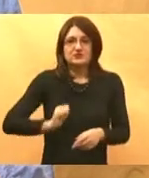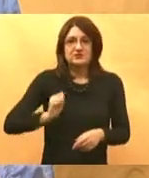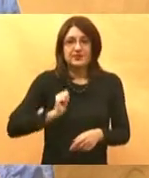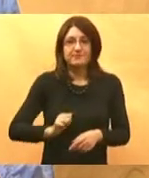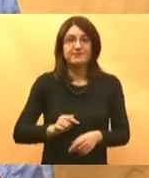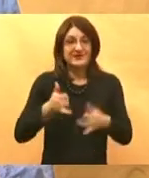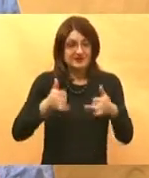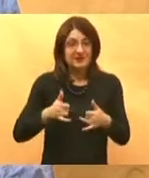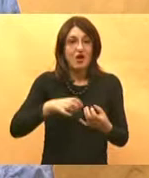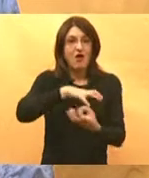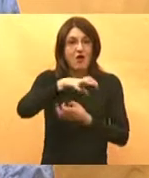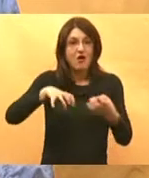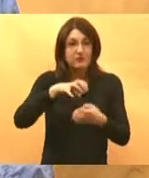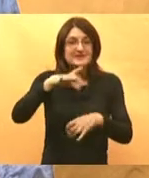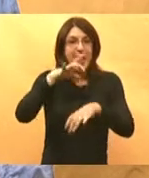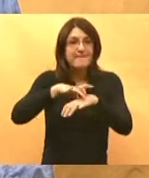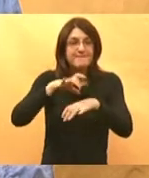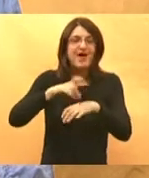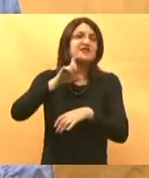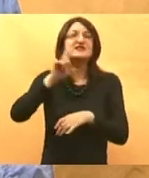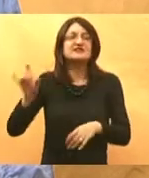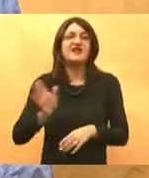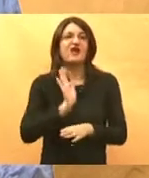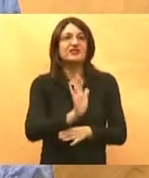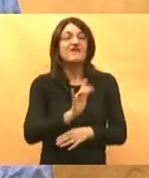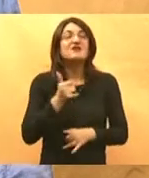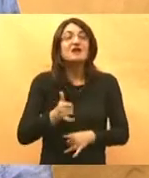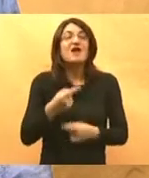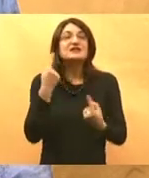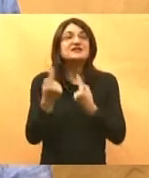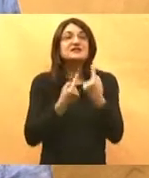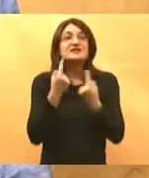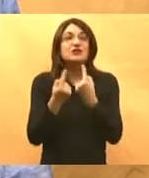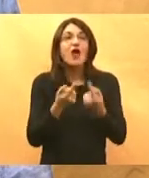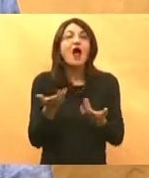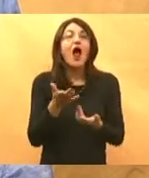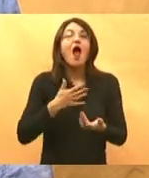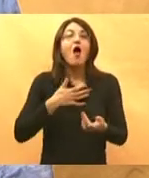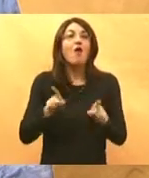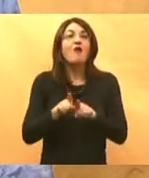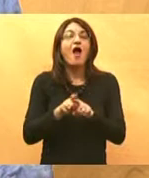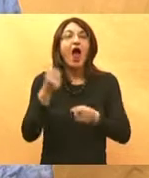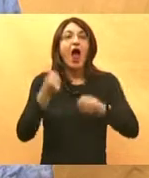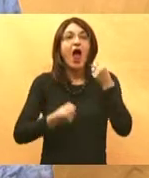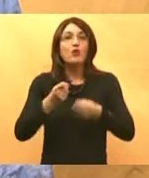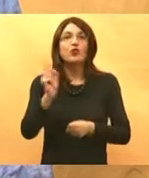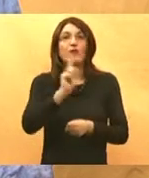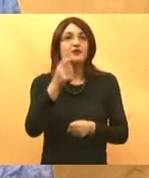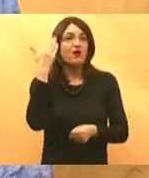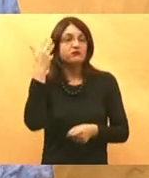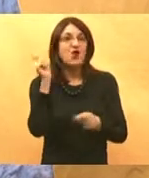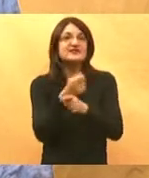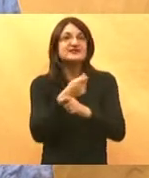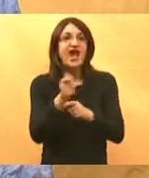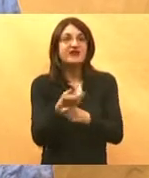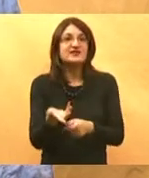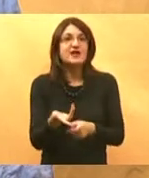obiteljska medicina u Hrvatskoj je gotovo cijela takva. Mi smo sad u situaciji da smo mi auto koji nije servisiran već 2-3 godine, a vozi 180 kontinuirano.